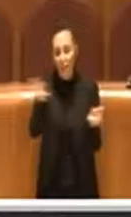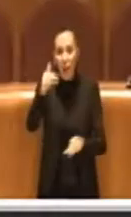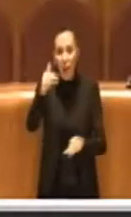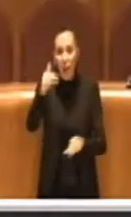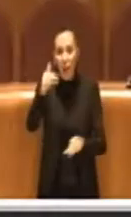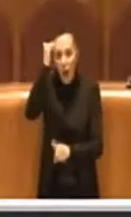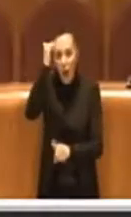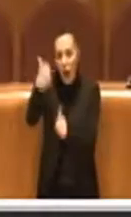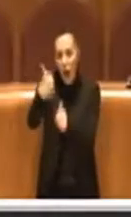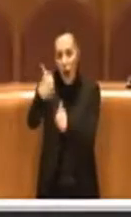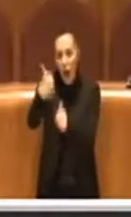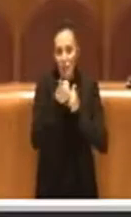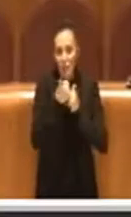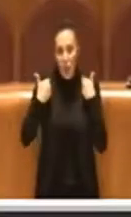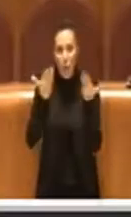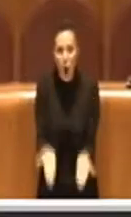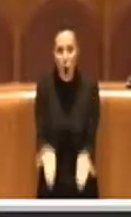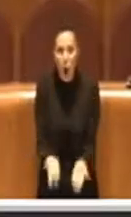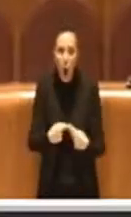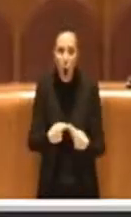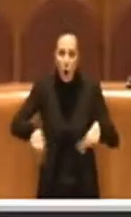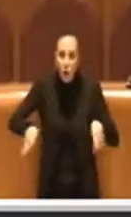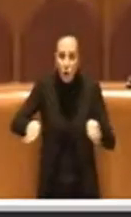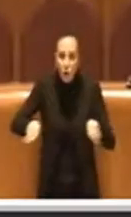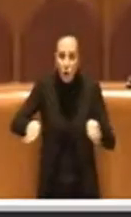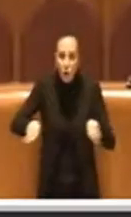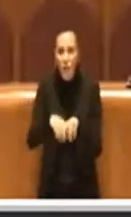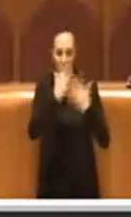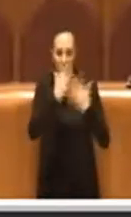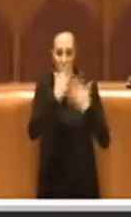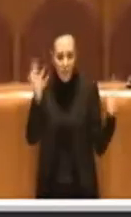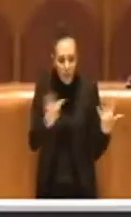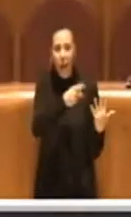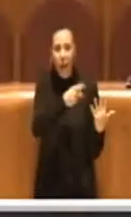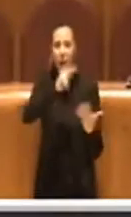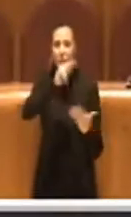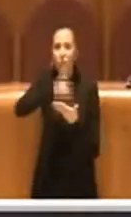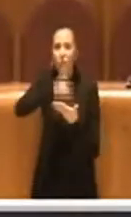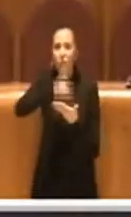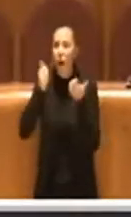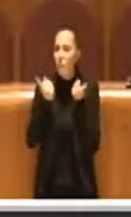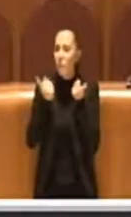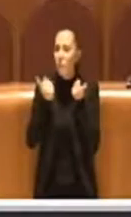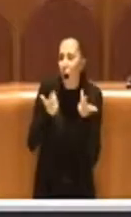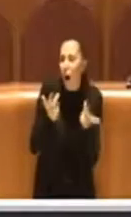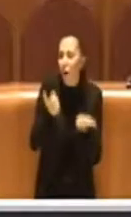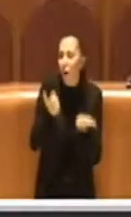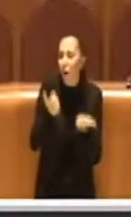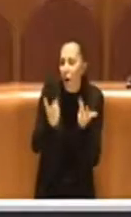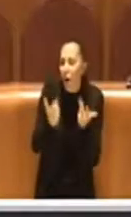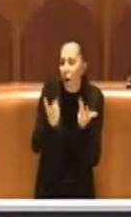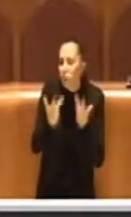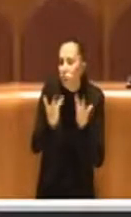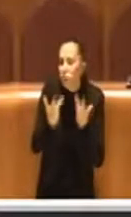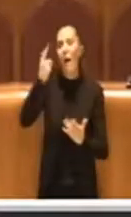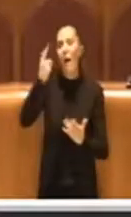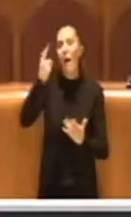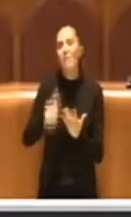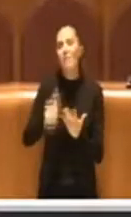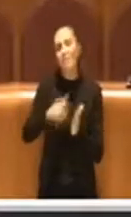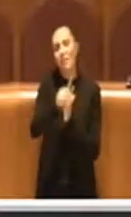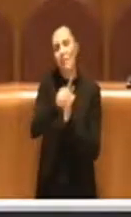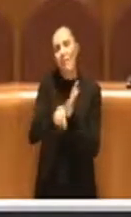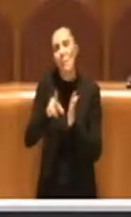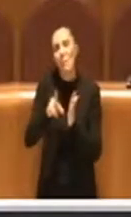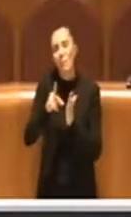questa maggioranza ne ha votate centinaia di delibere di debiti fuori bilancio. L'ultimo